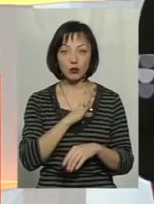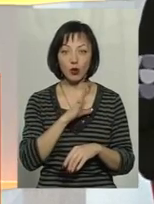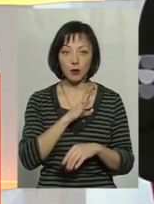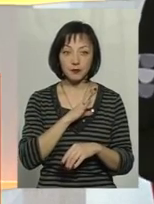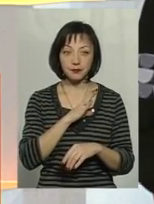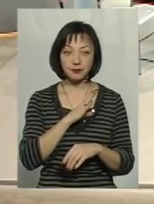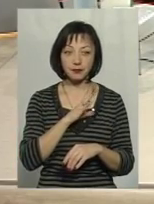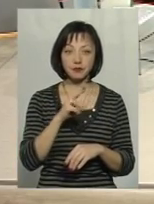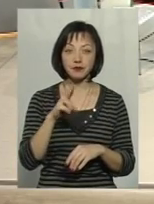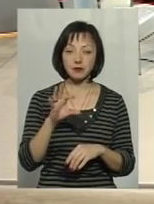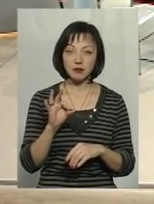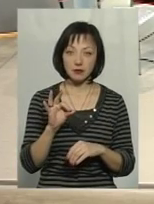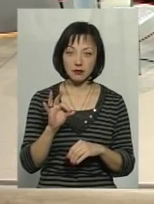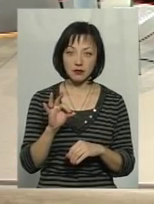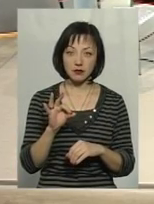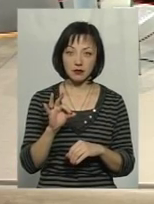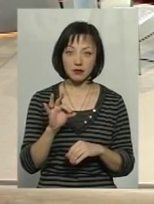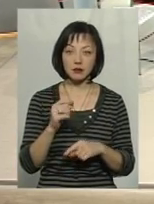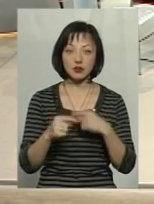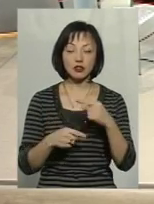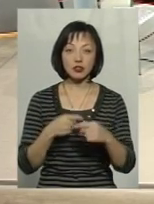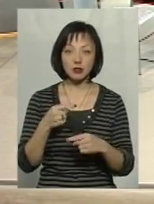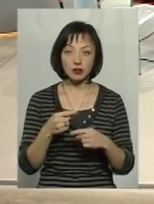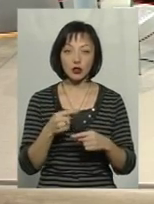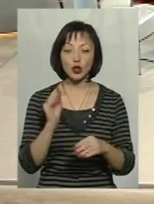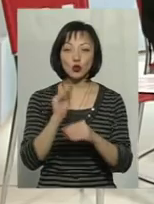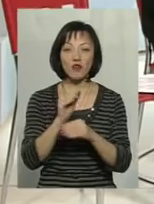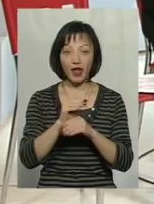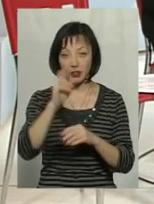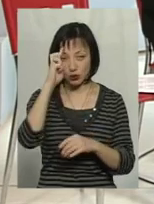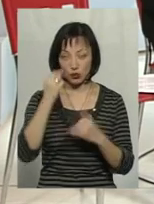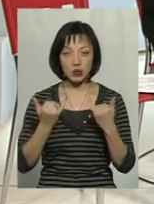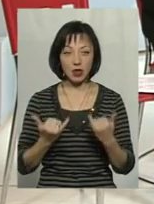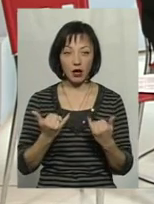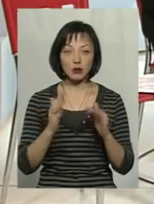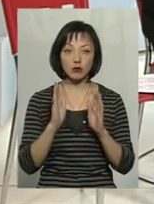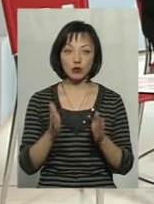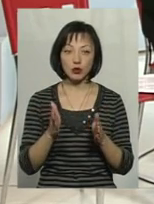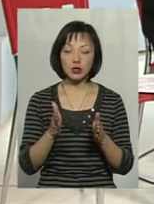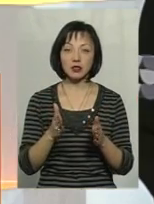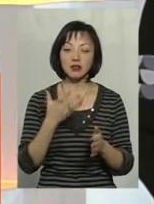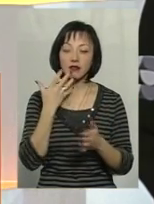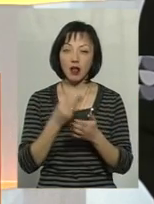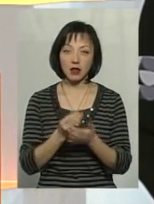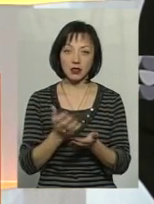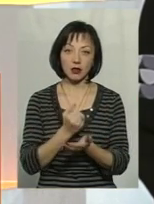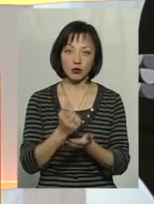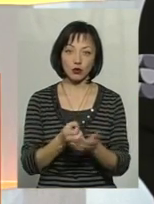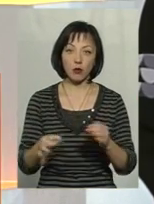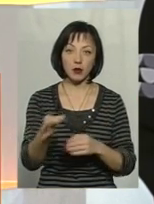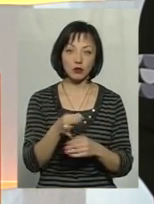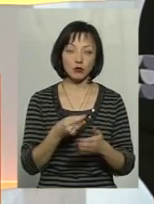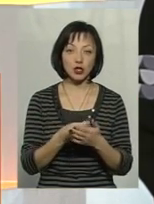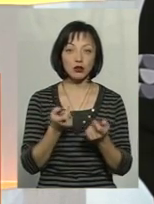через обвенцію, то зараз воно буде йти вже з власних надходжень обласного